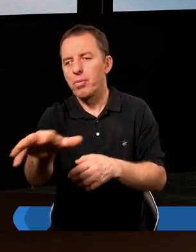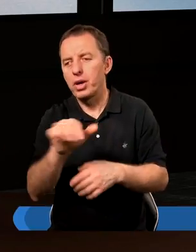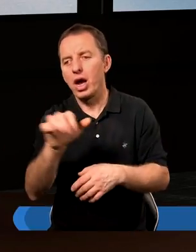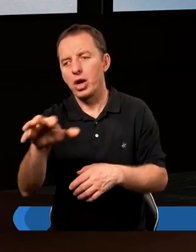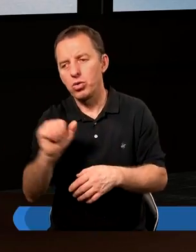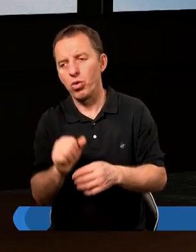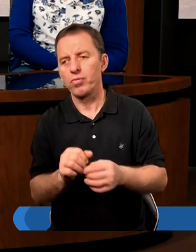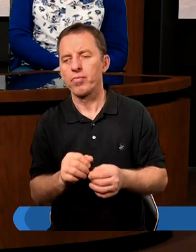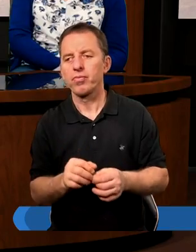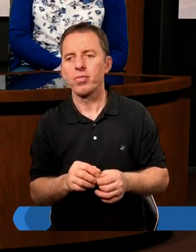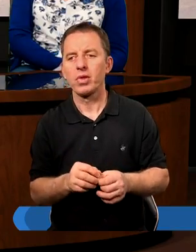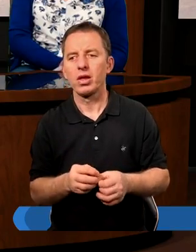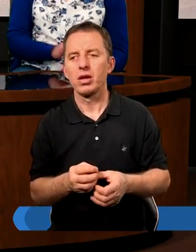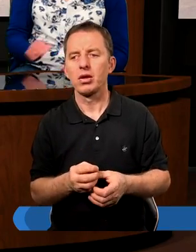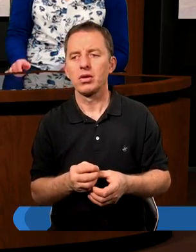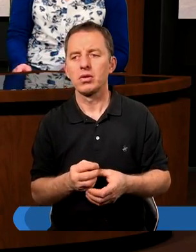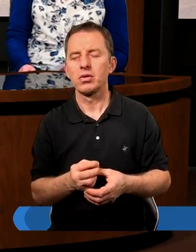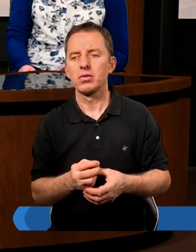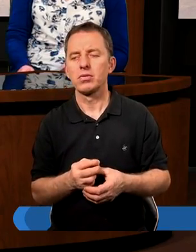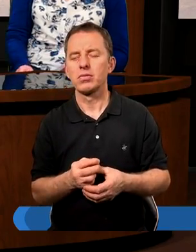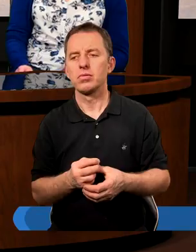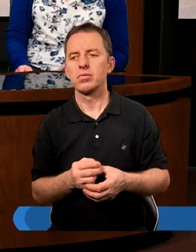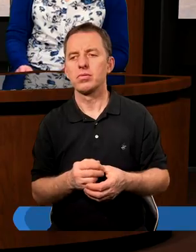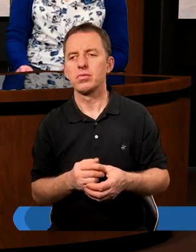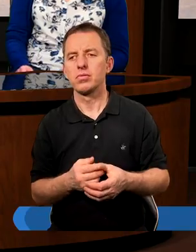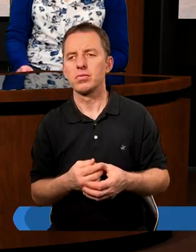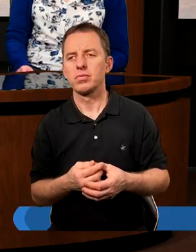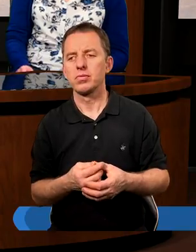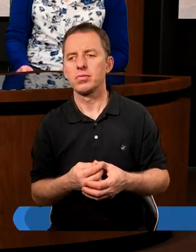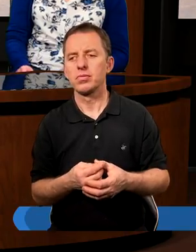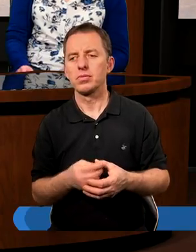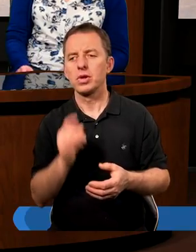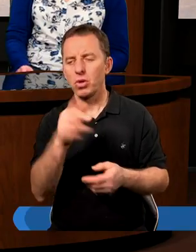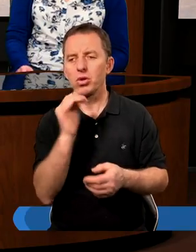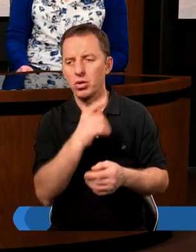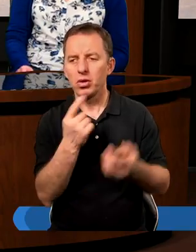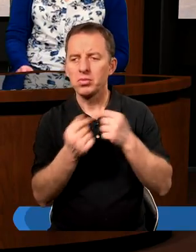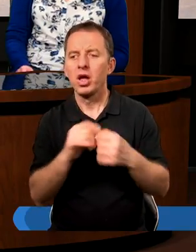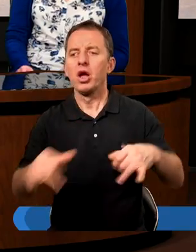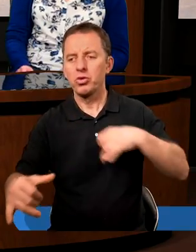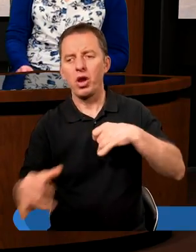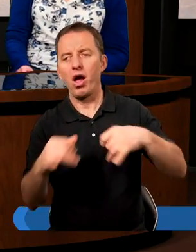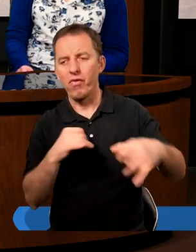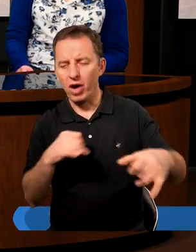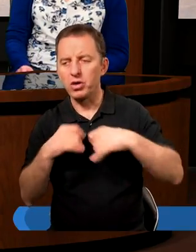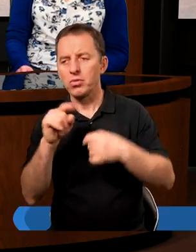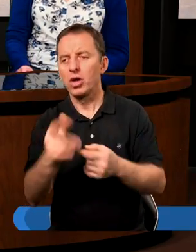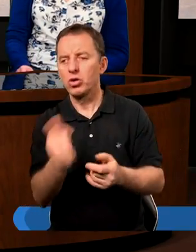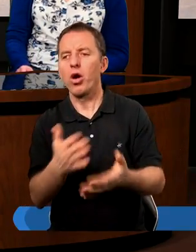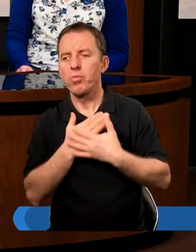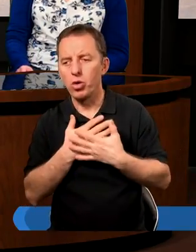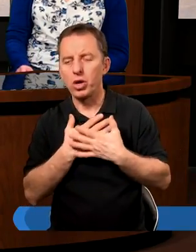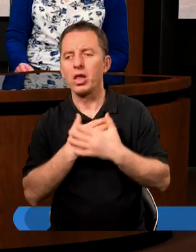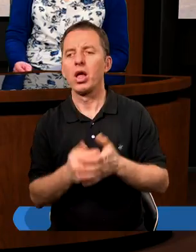braniu. Myślę, że też w tym kontekście warto wspomnieć, że Pan Jezus był bardzo dobrym szafarzem tego, co posiadał.